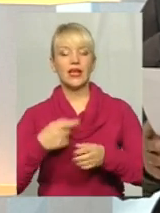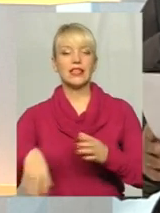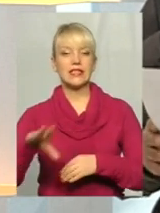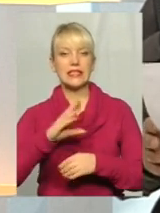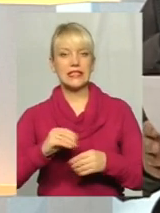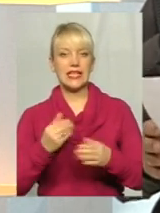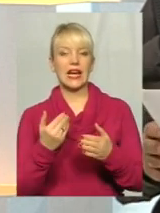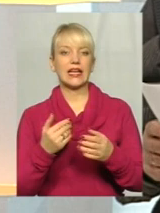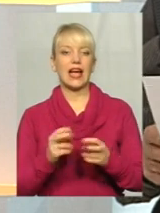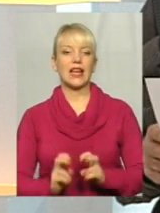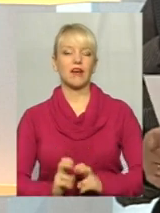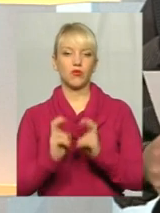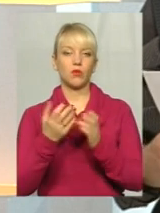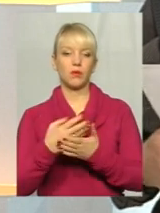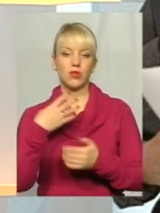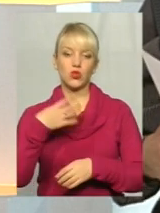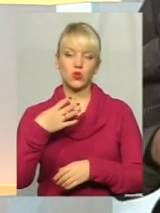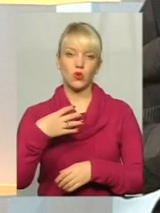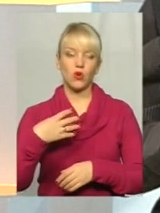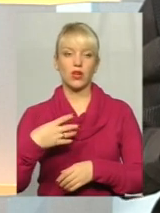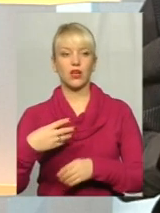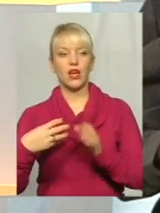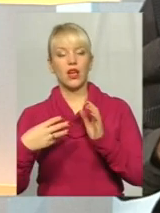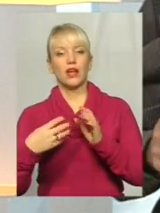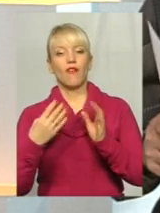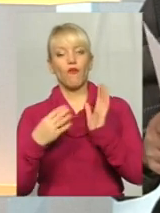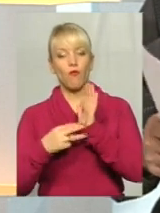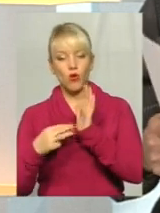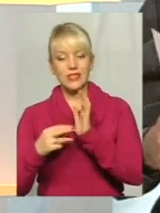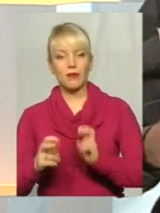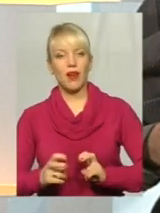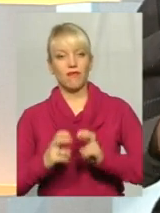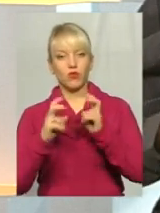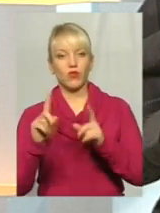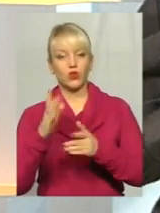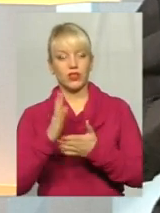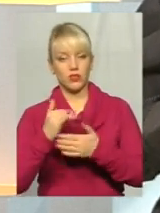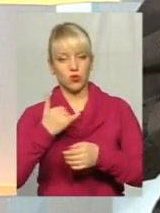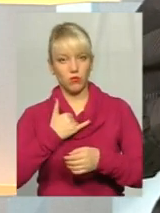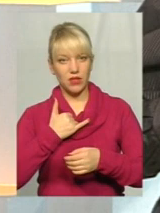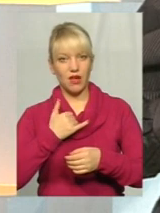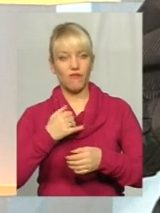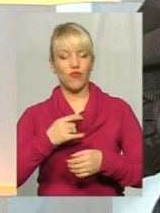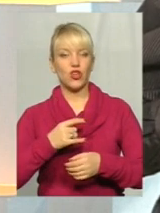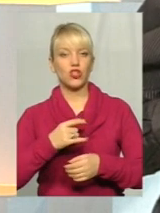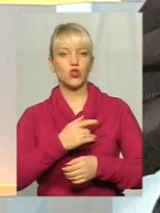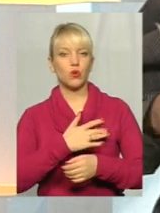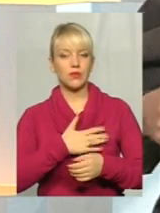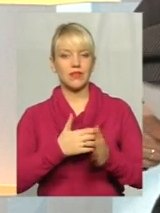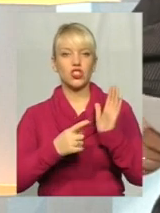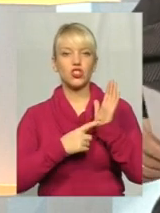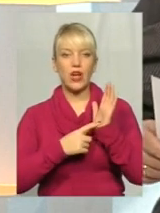допустим, 48 ліфтів, які у мене є в коммунальній собственності, от 6 ліфтів я вже 2-й год